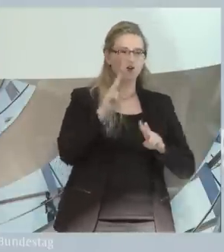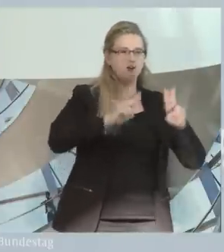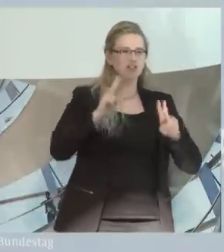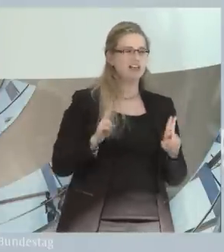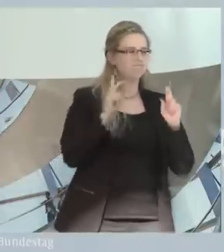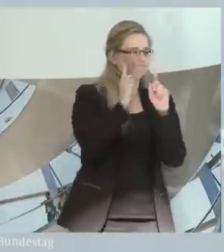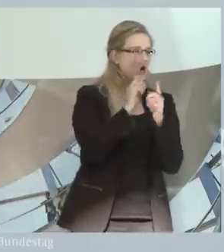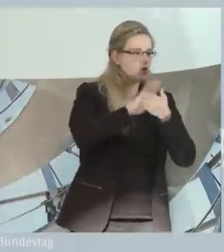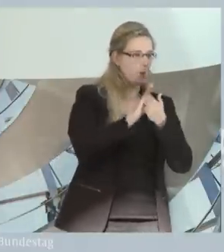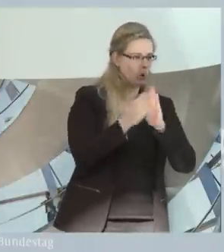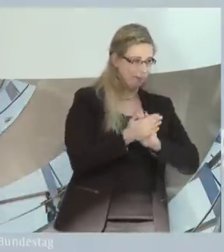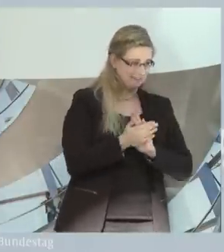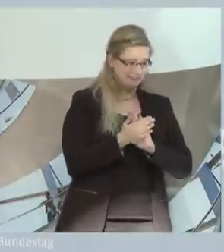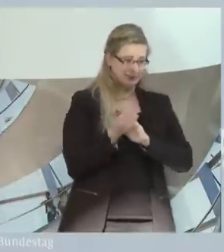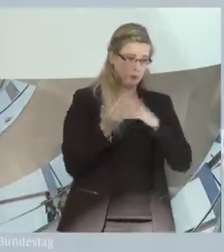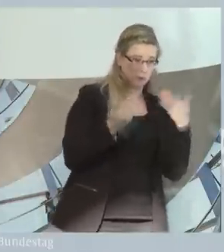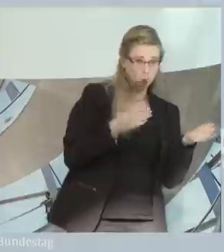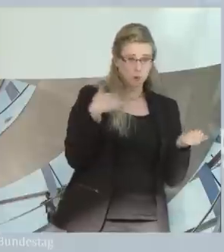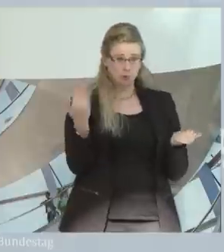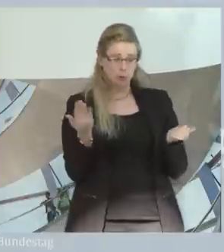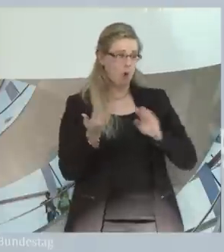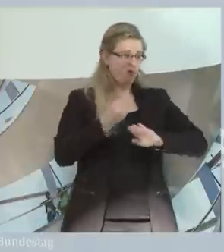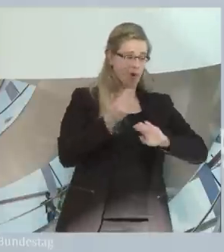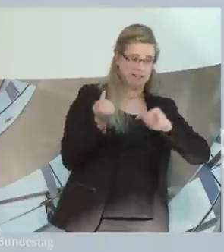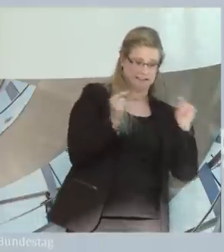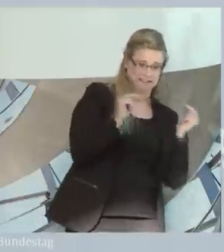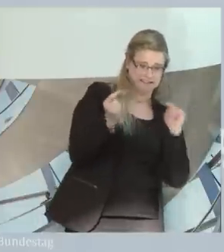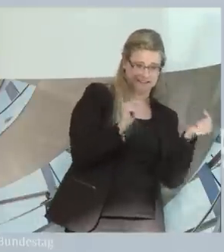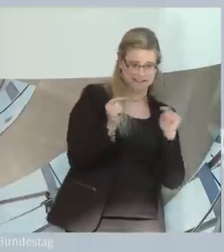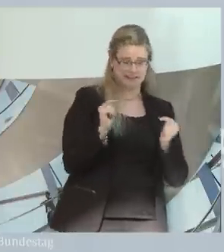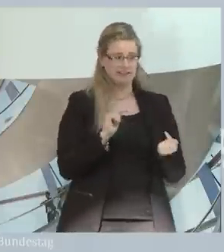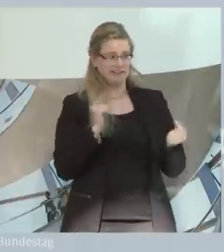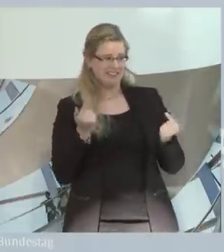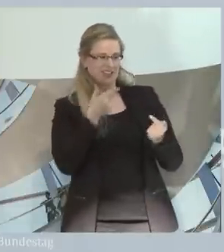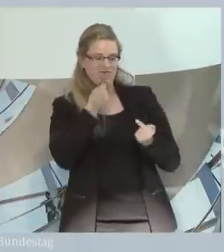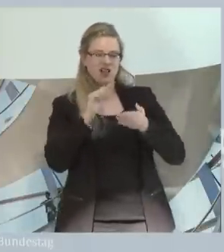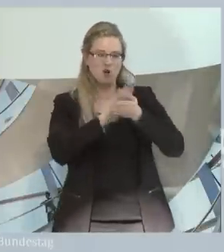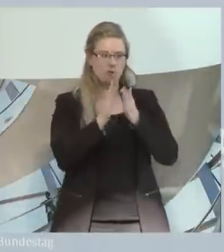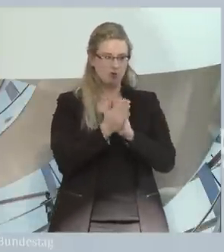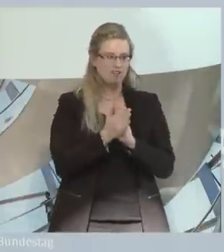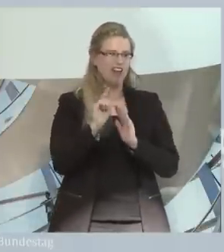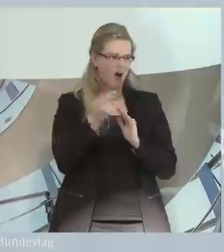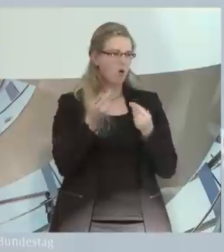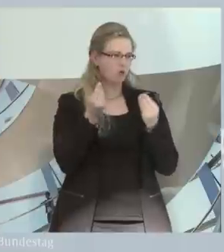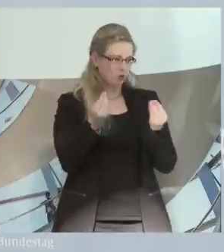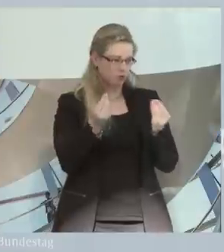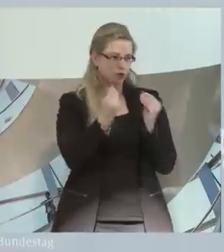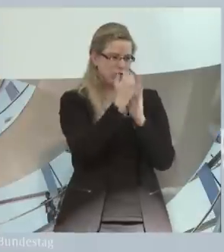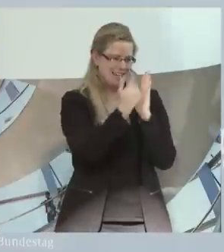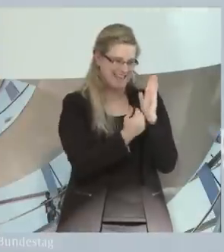Vorfeld öffentlicher Debatten und es gilt, wie bei solchen Gesetzesmaßnahmen notwendig,